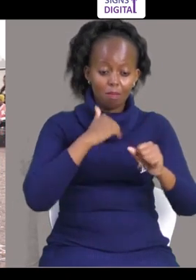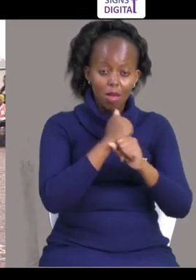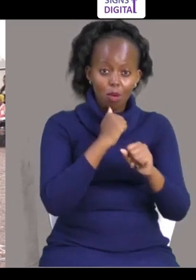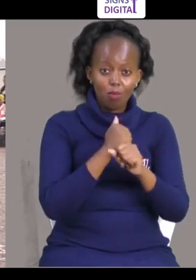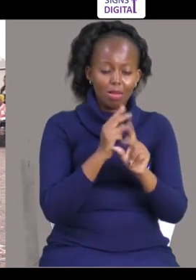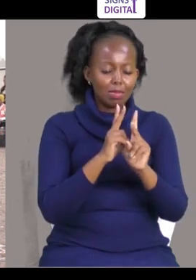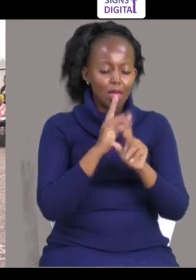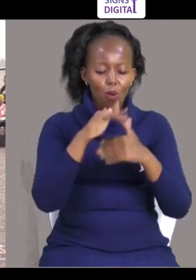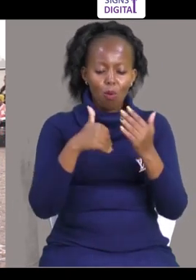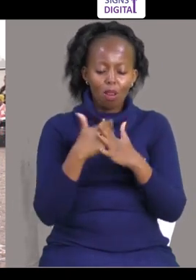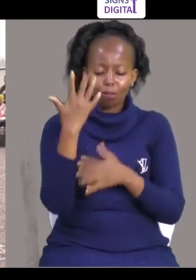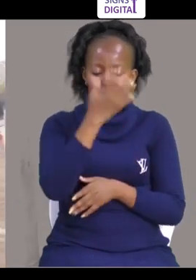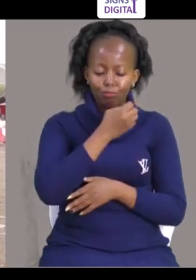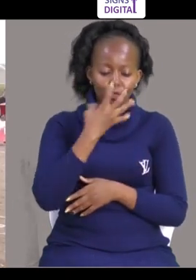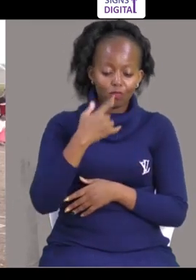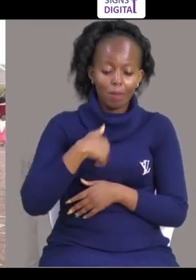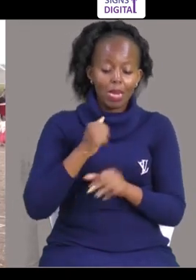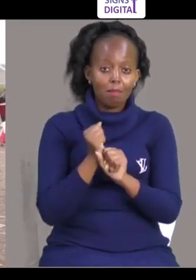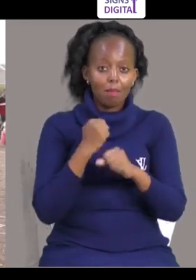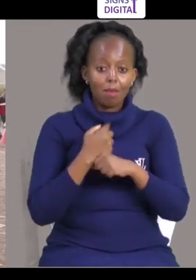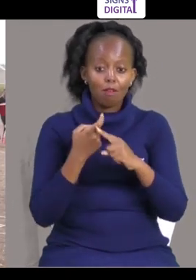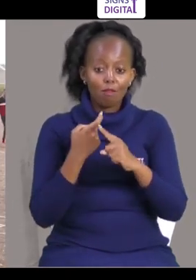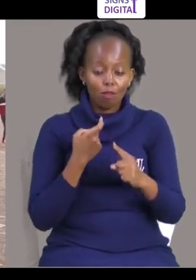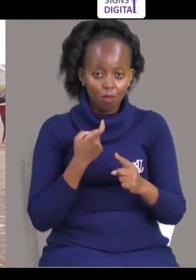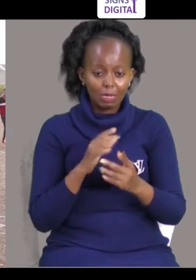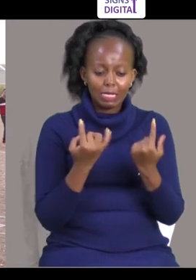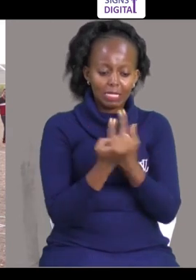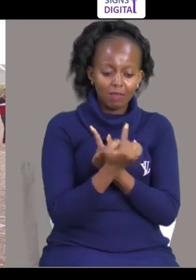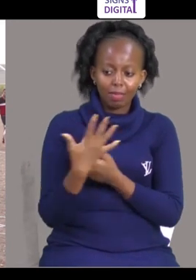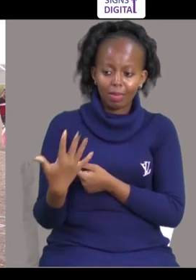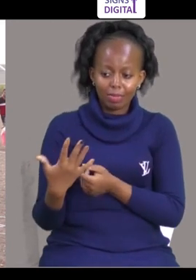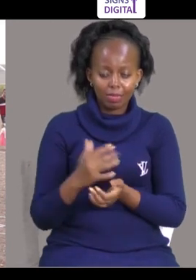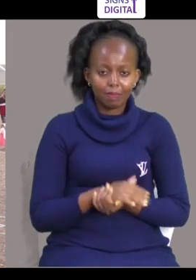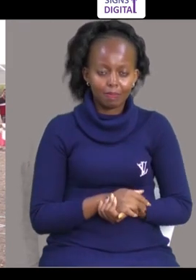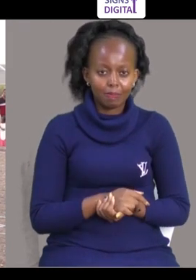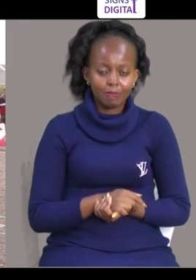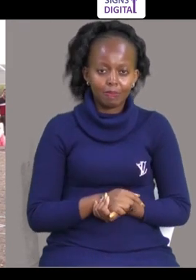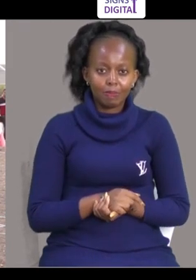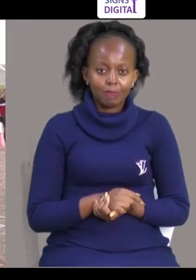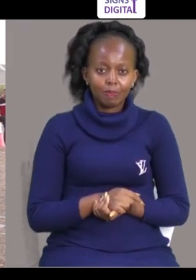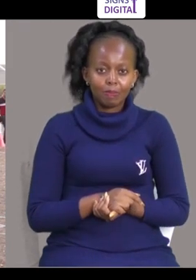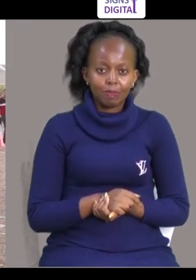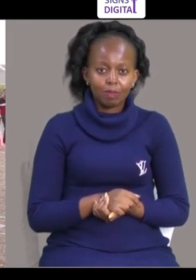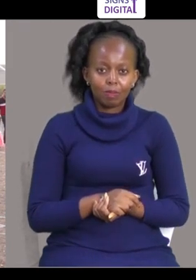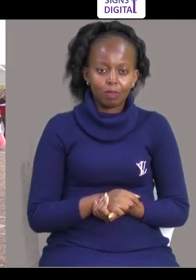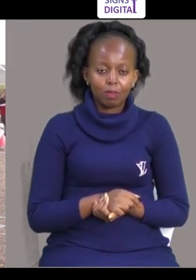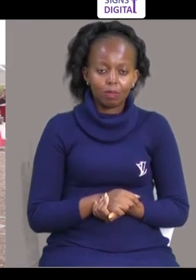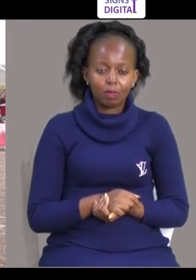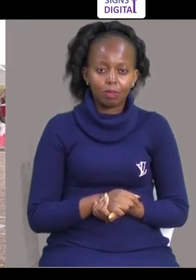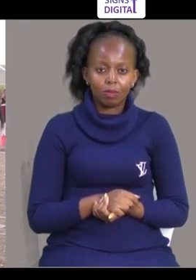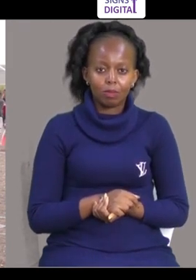Mimi nafanya hii kazi And they are very beautiful Nazitengeneza Kutoka kwa bituto kwa ututo kwa kwa uti Beautiful